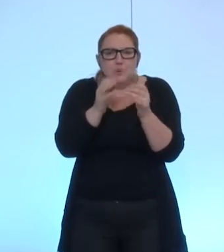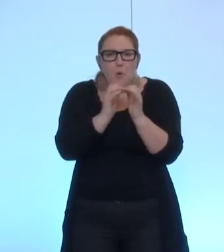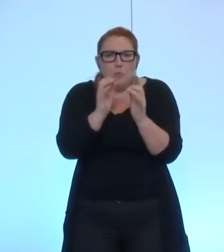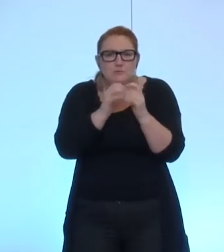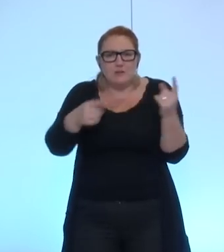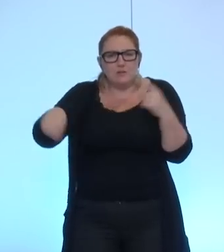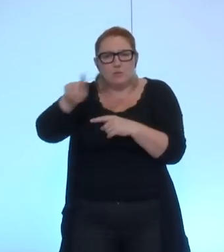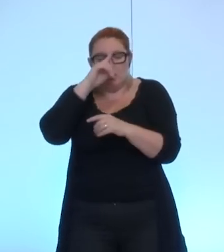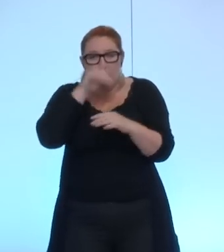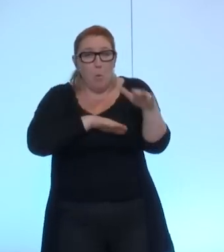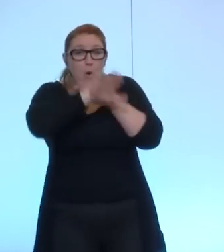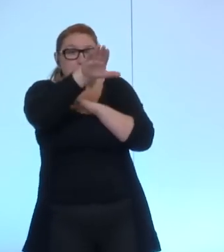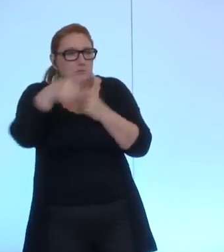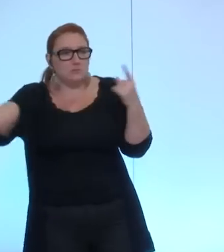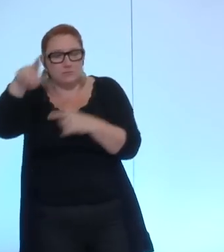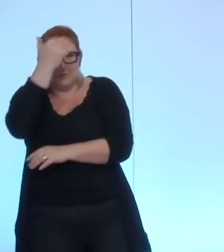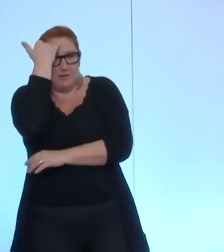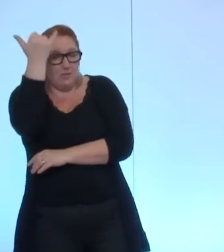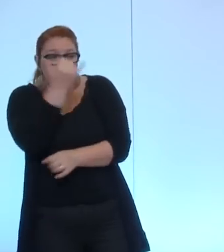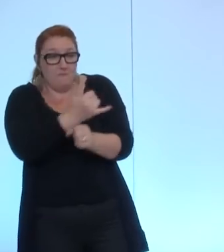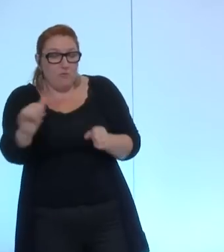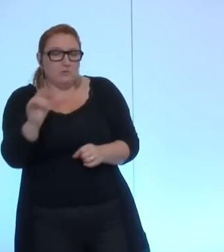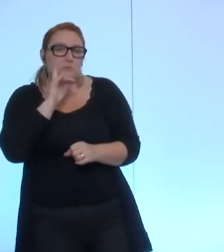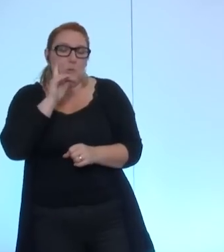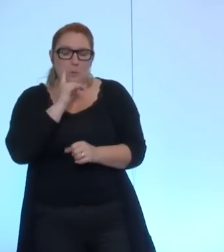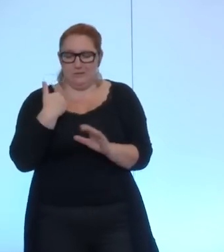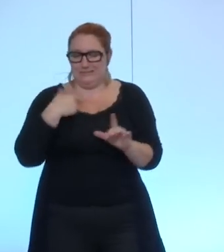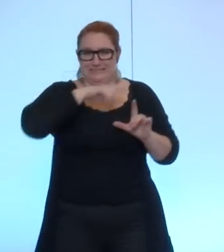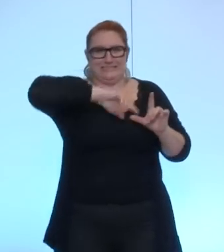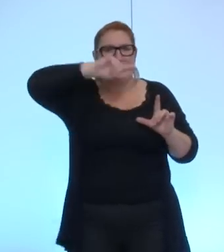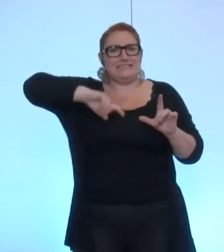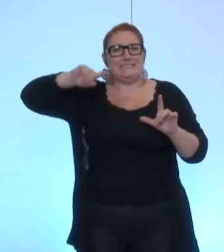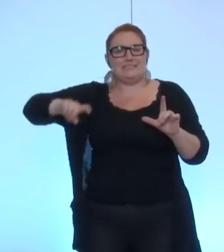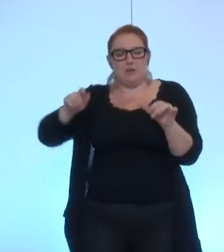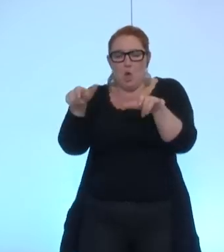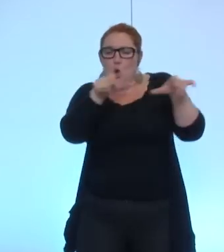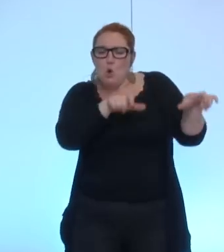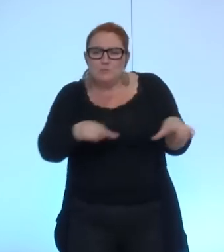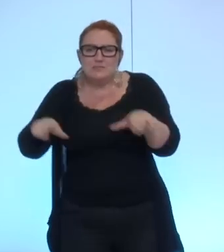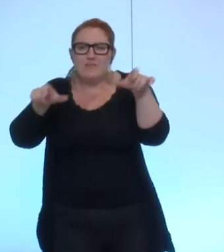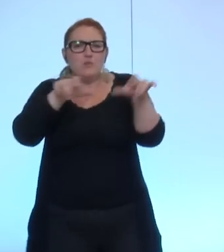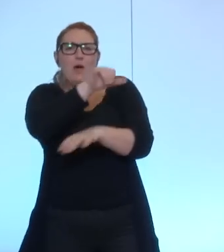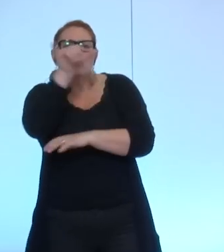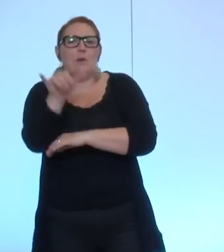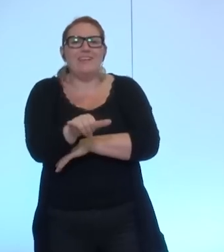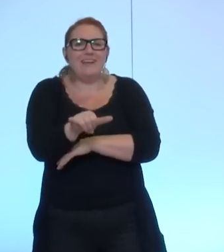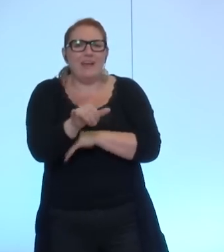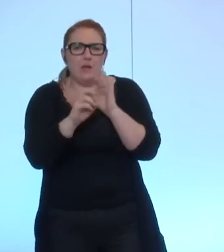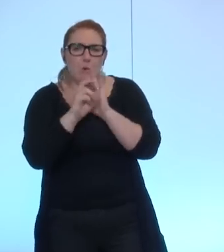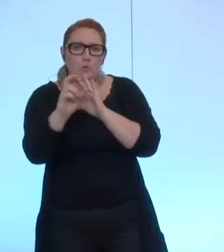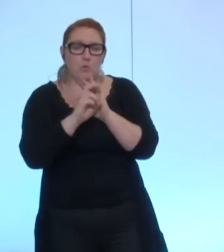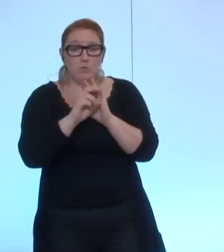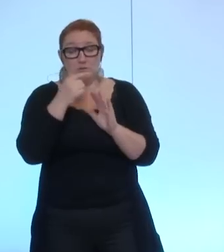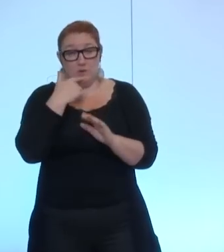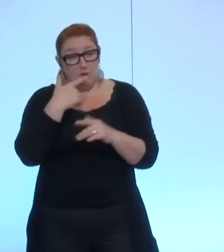D'après la dernière statistique, elle vient d'être publiée par l'Observatoire de l'Y grenoblois, donc l'Observatoire officiel